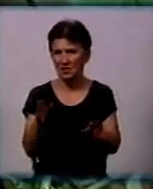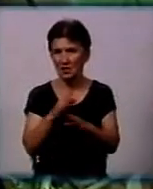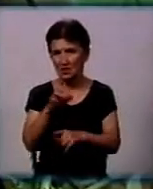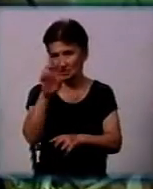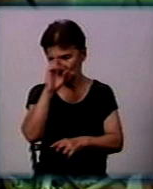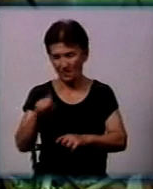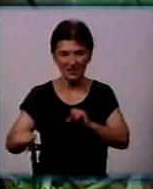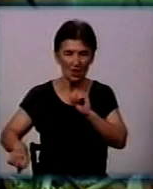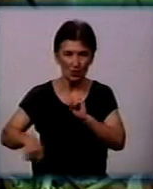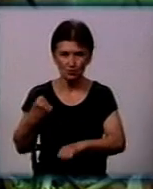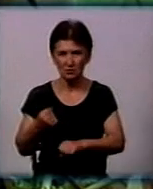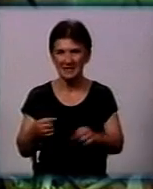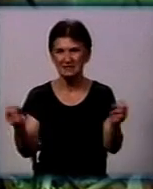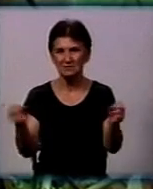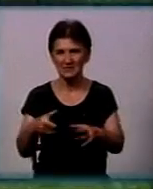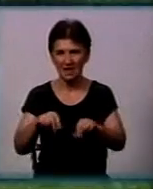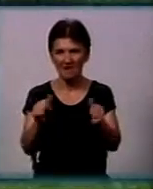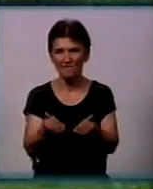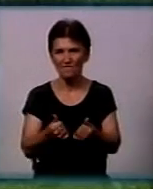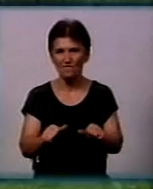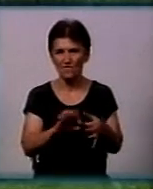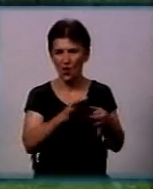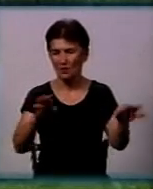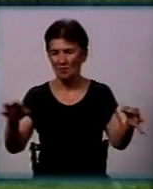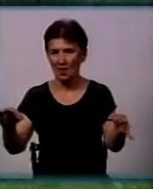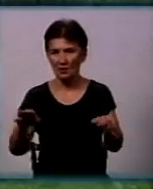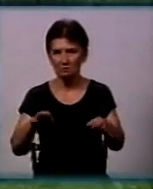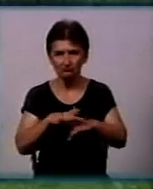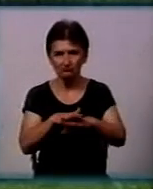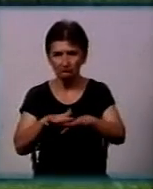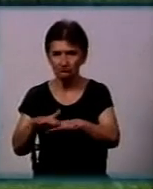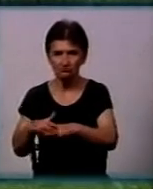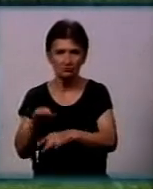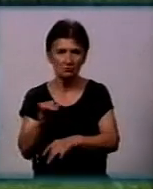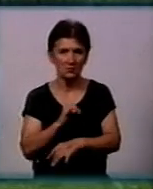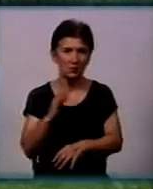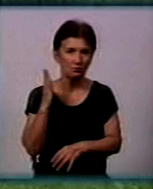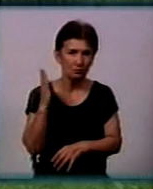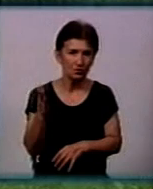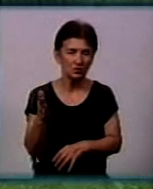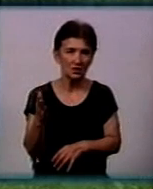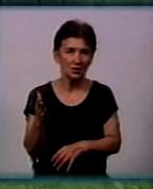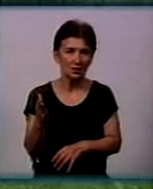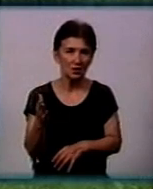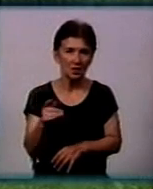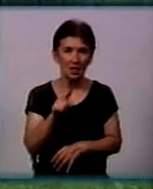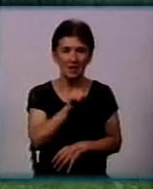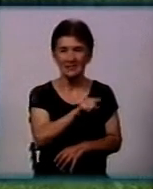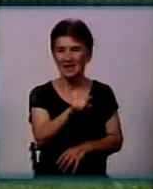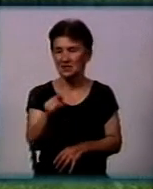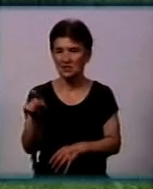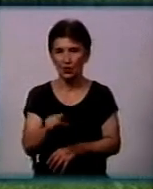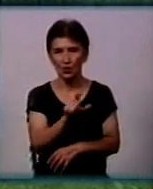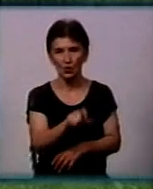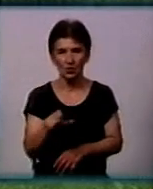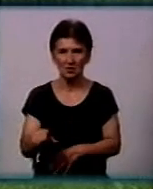шкоду вирахують за спеціальною формулою. Формула виводиться і буде, як говориться, на цих людей буде подано